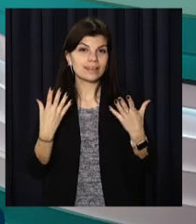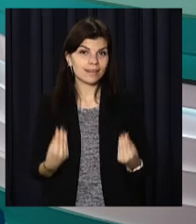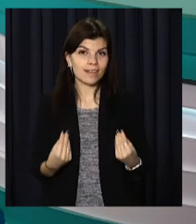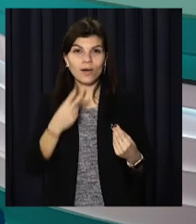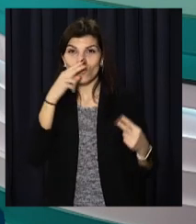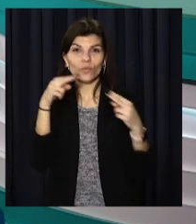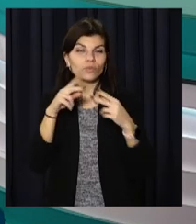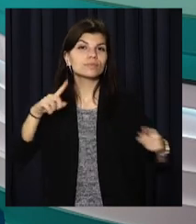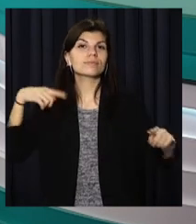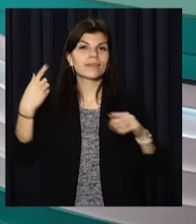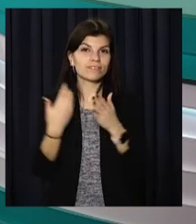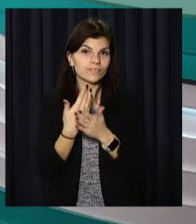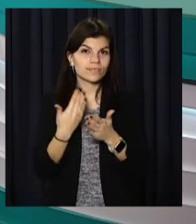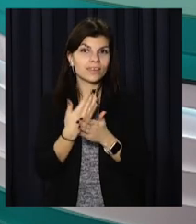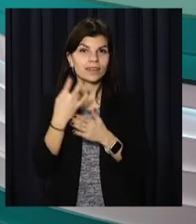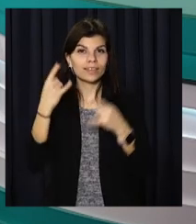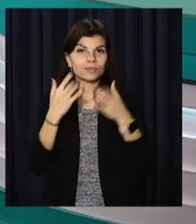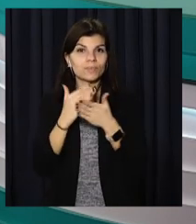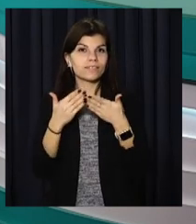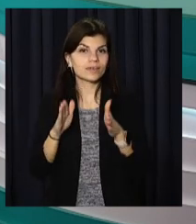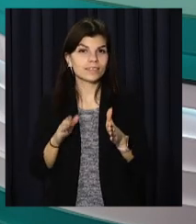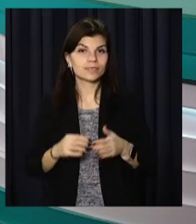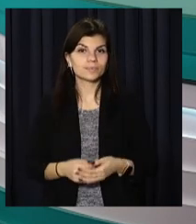Побачимося у наступному випуску новин на «Відкритому».